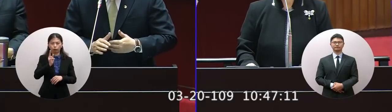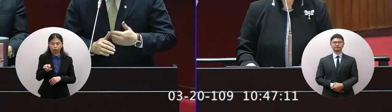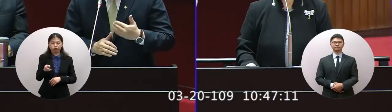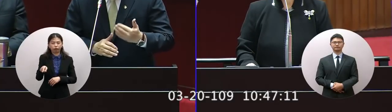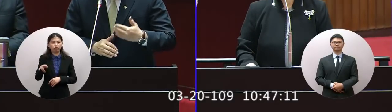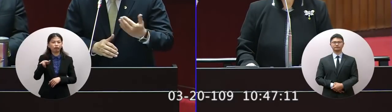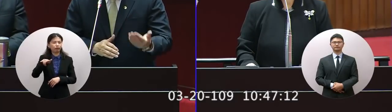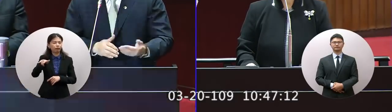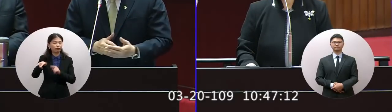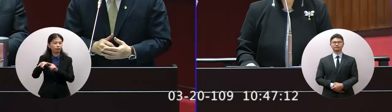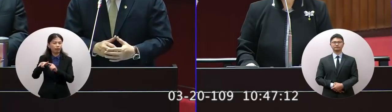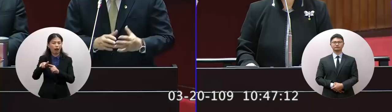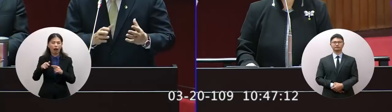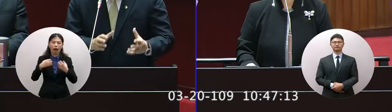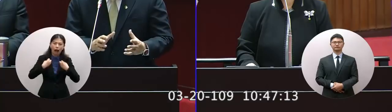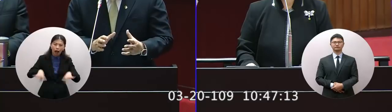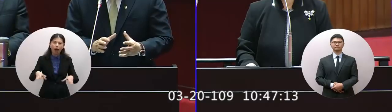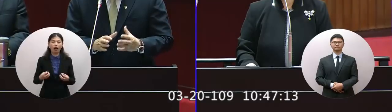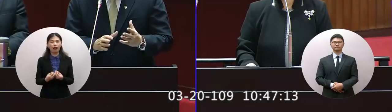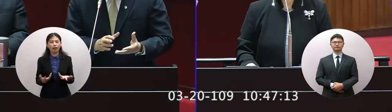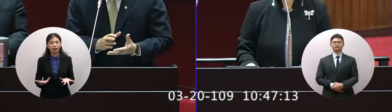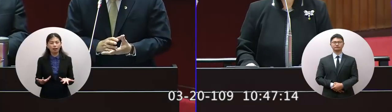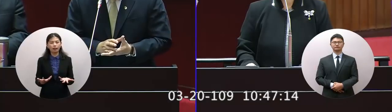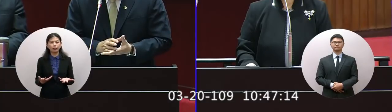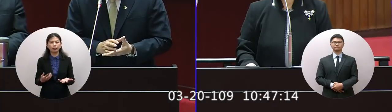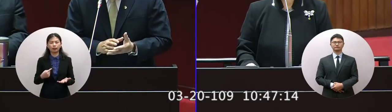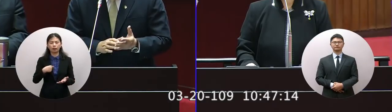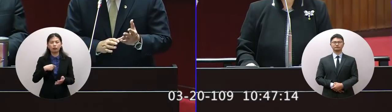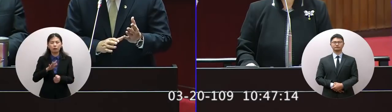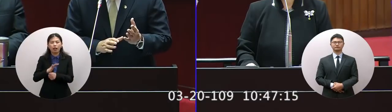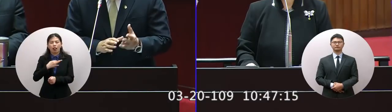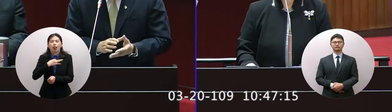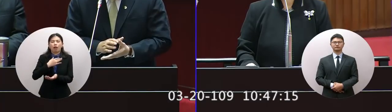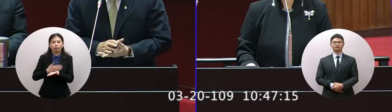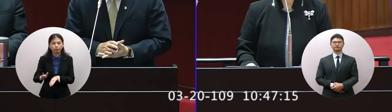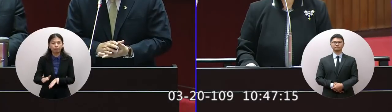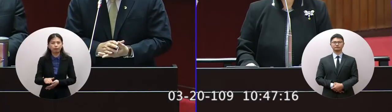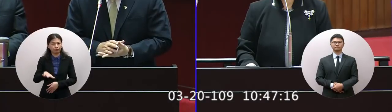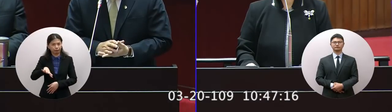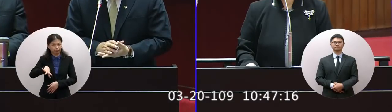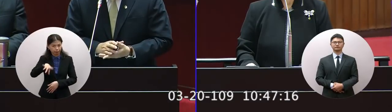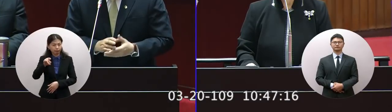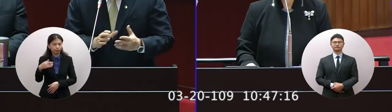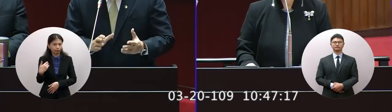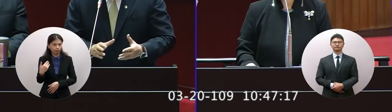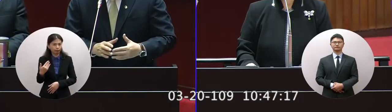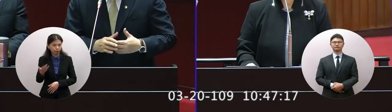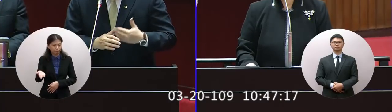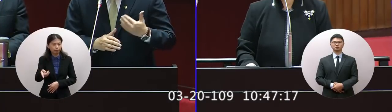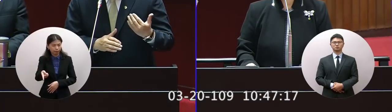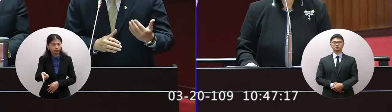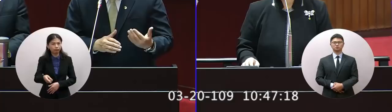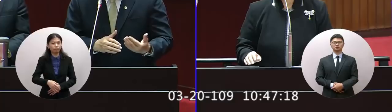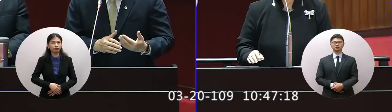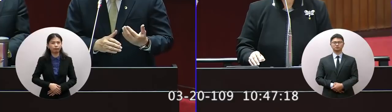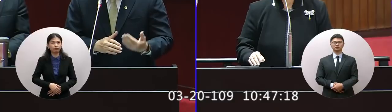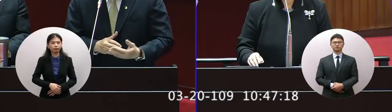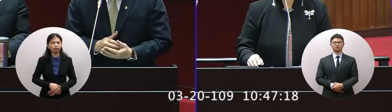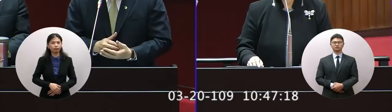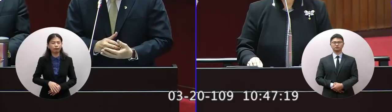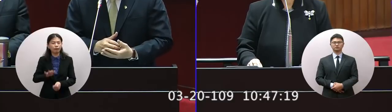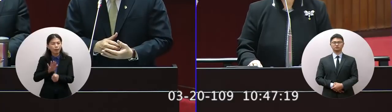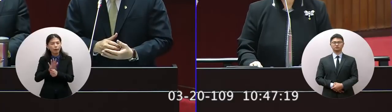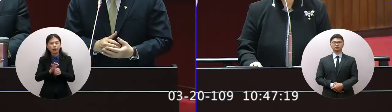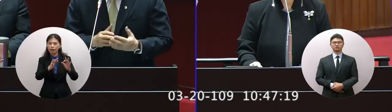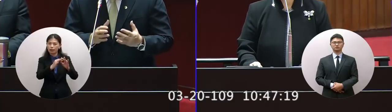我們透過這一次在擴大來辦理紓困的時候要優先納入能夠讓他們這個融